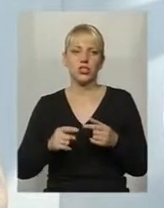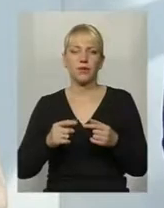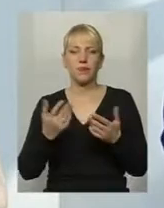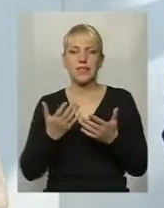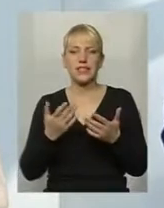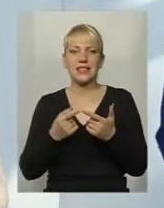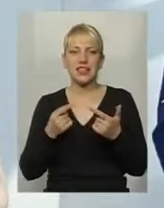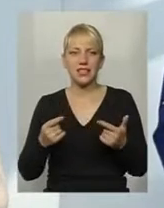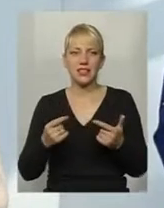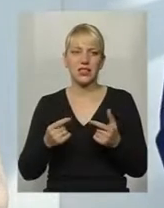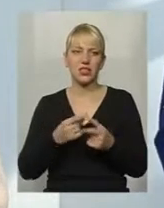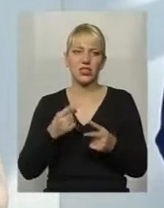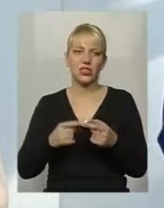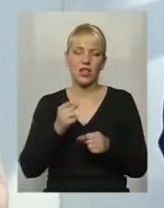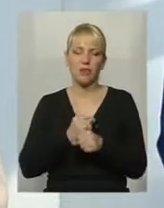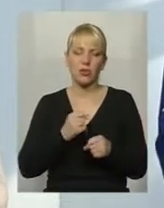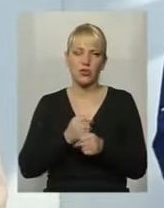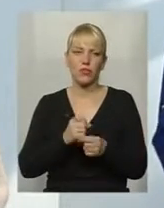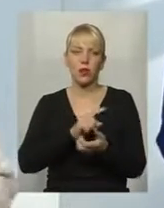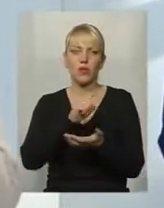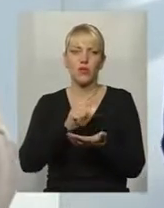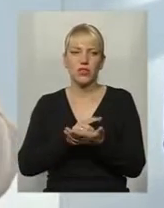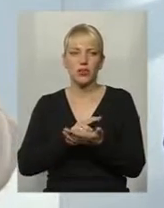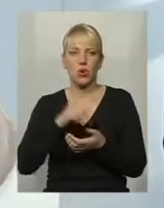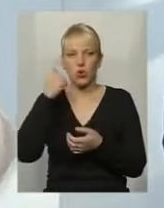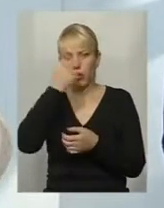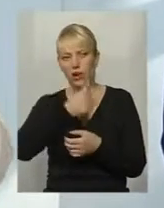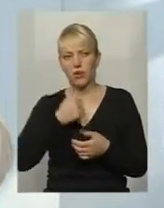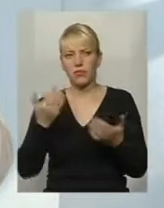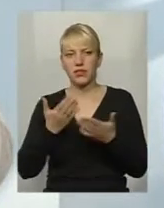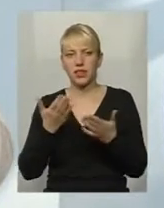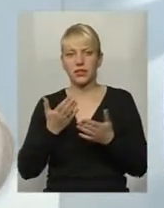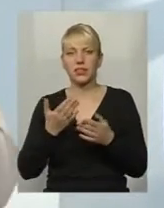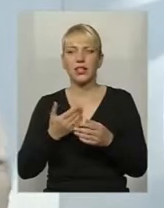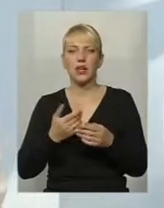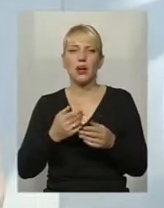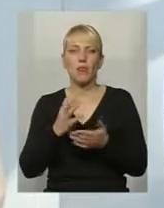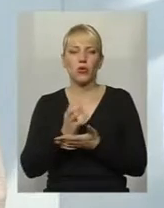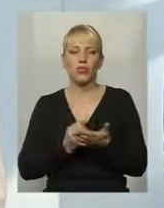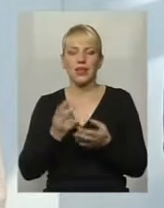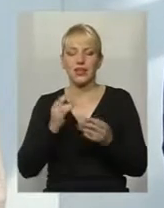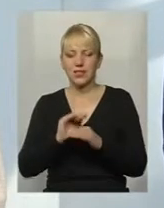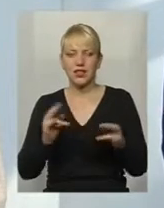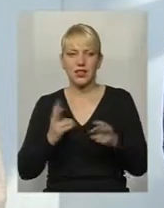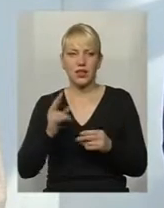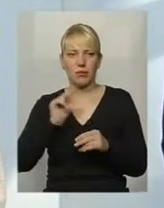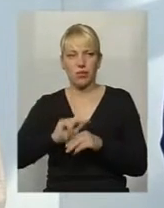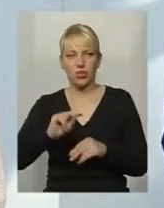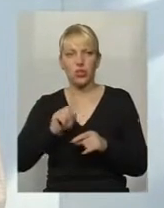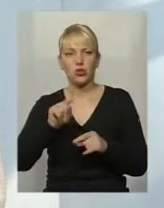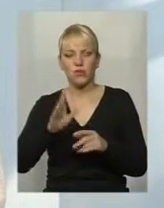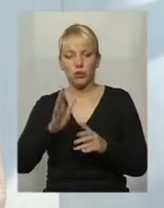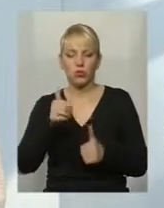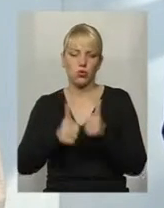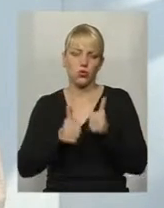тенденції, чи напрацьований обов'язково руками, якийсь певний потенціал, дітей треба вчити. І тоді вони будуть